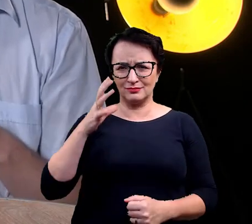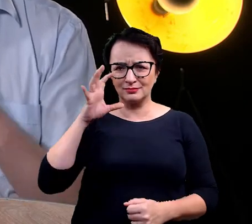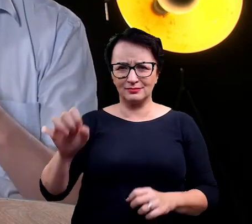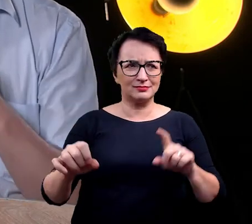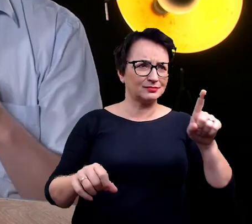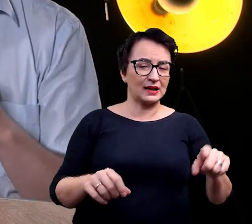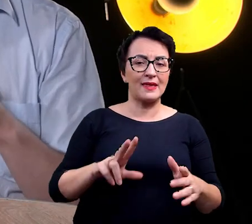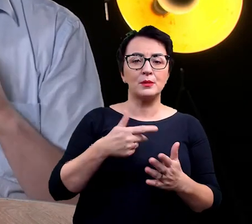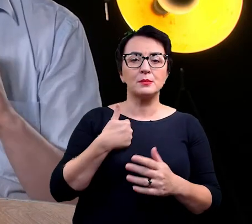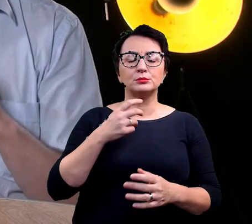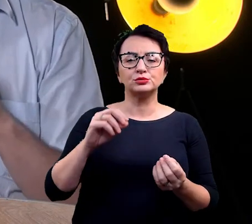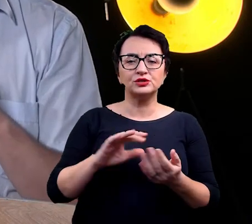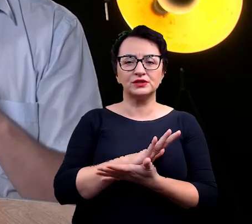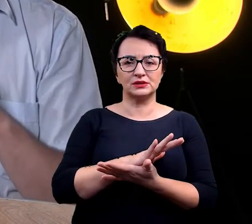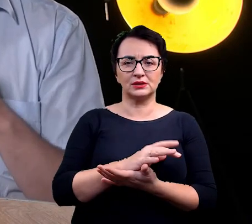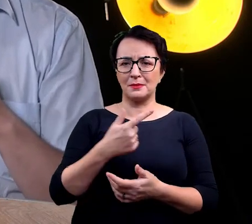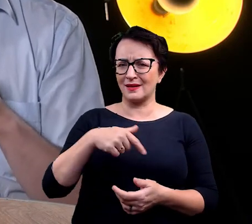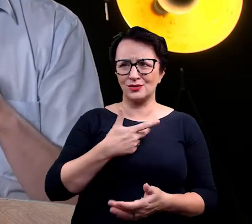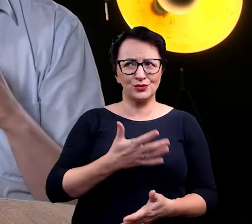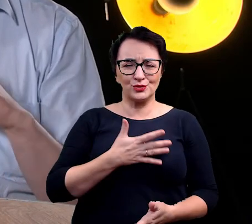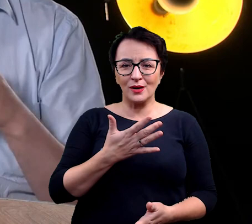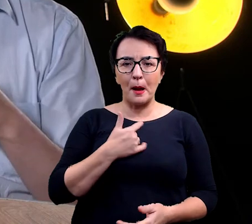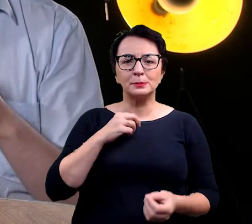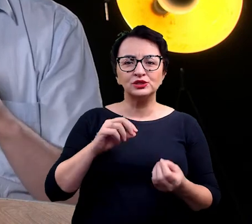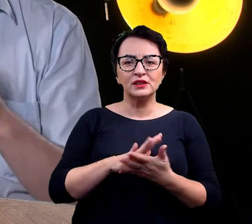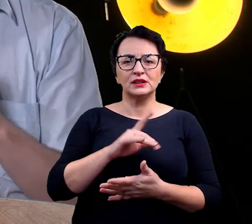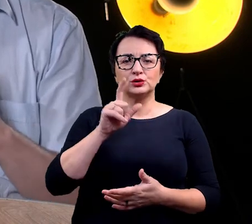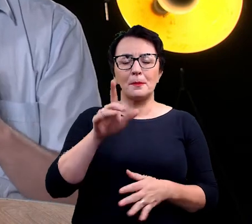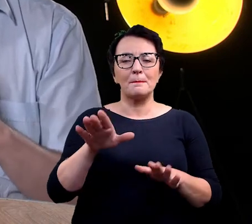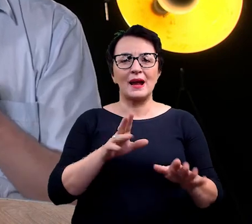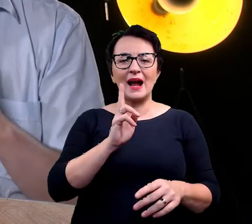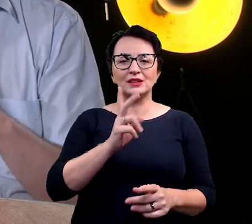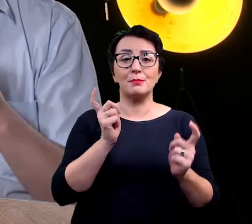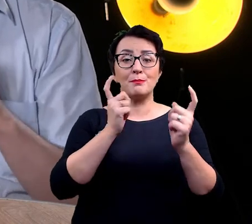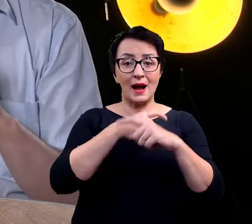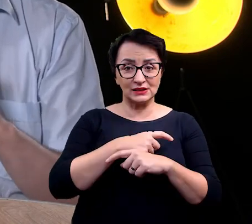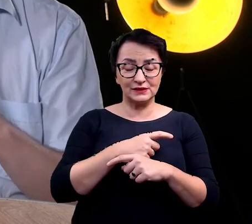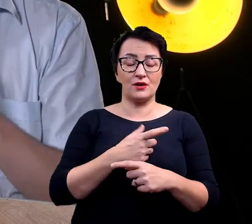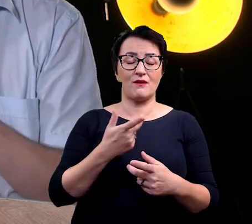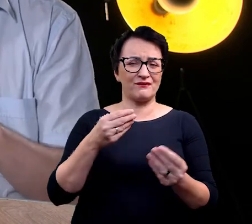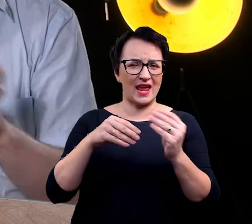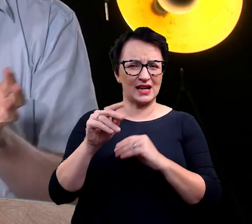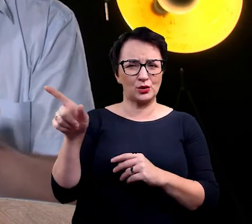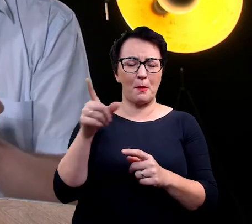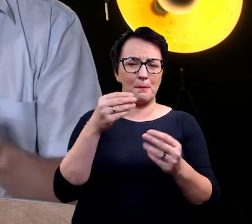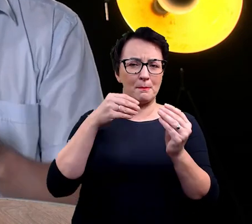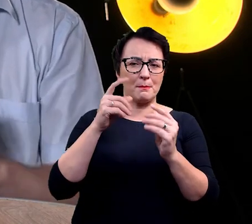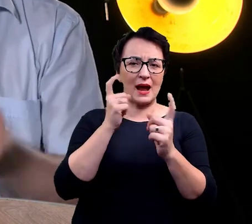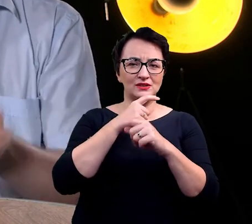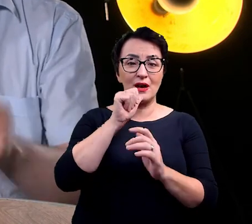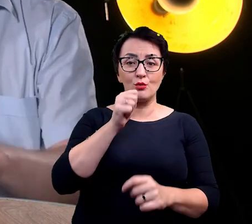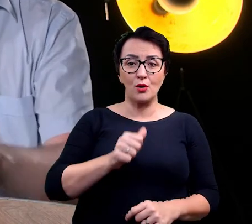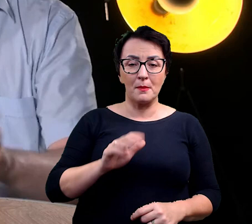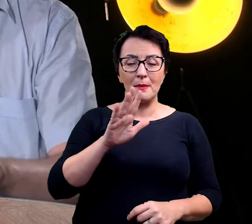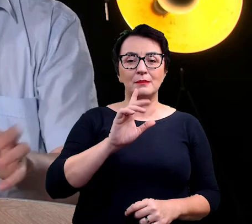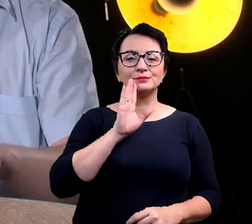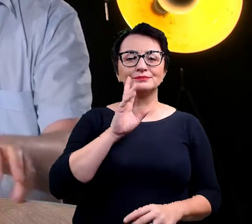jesteśmy przyzwyczajeni, nawet sobie nie zdajemy sprawy, że każdy kraj, może nie każdy, ale powiedzmy tutaj europejskie kraje mają